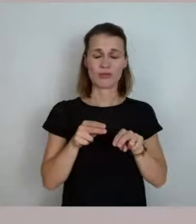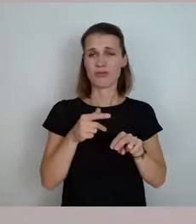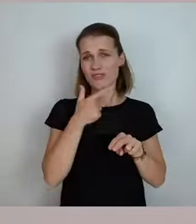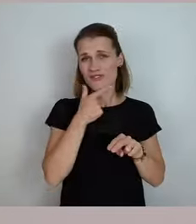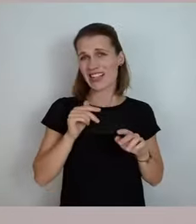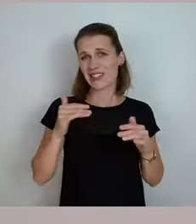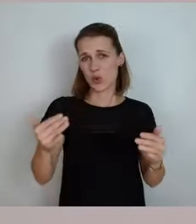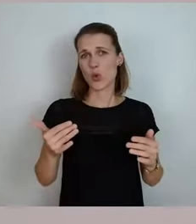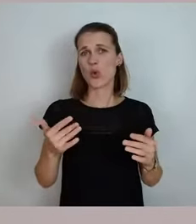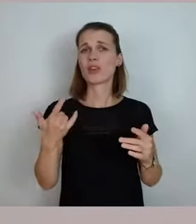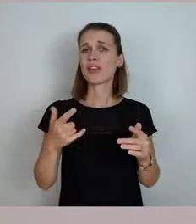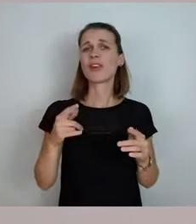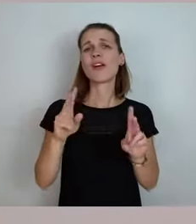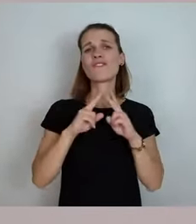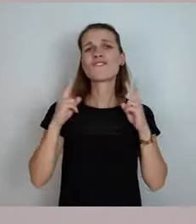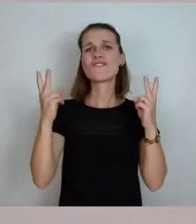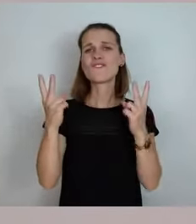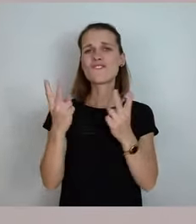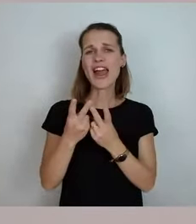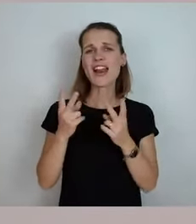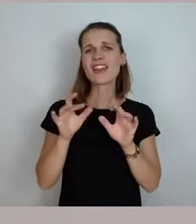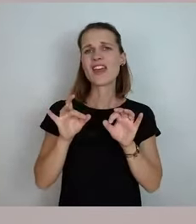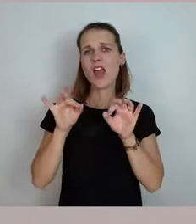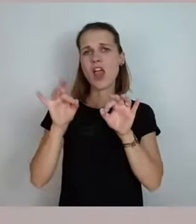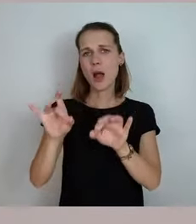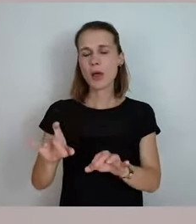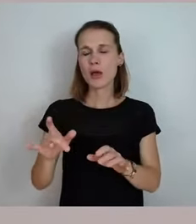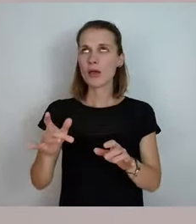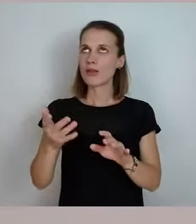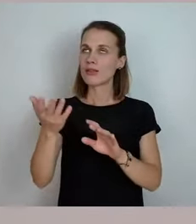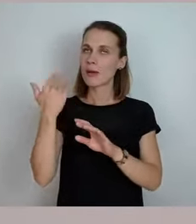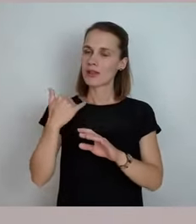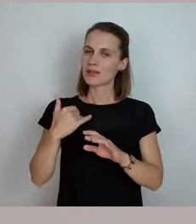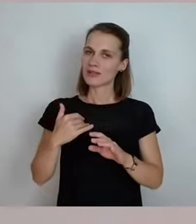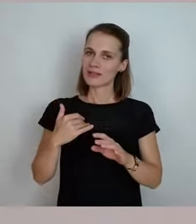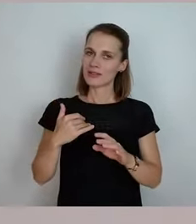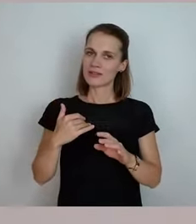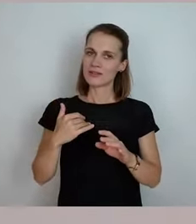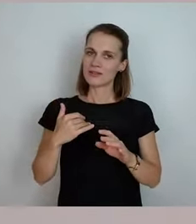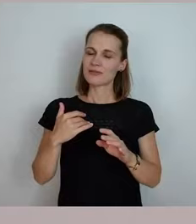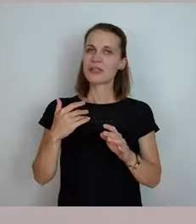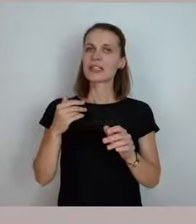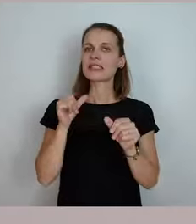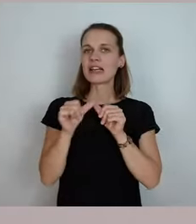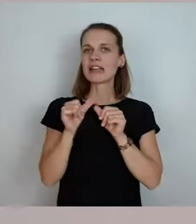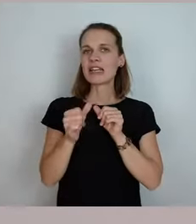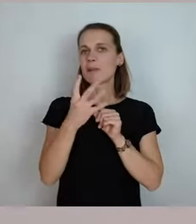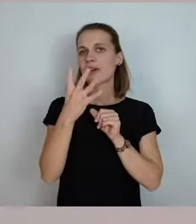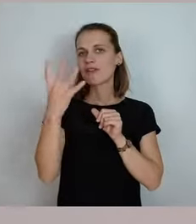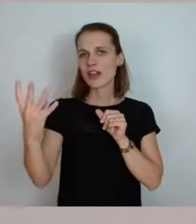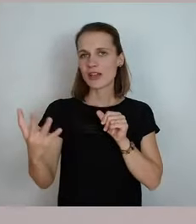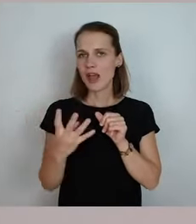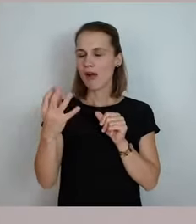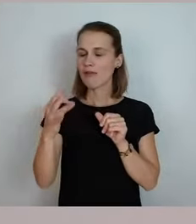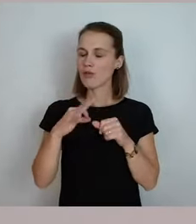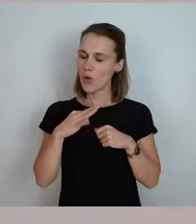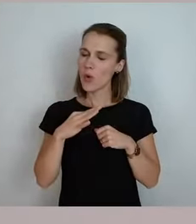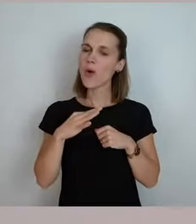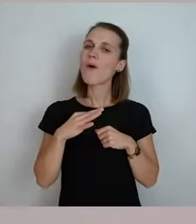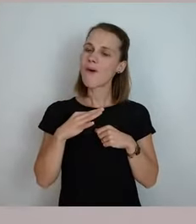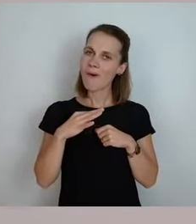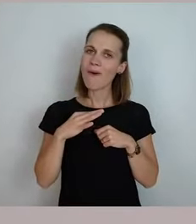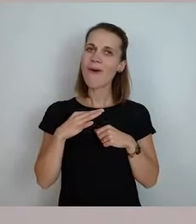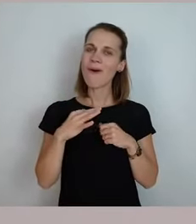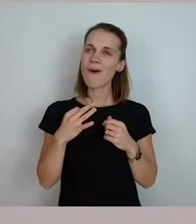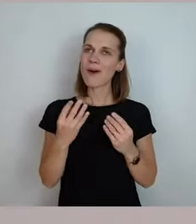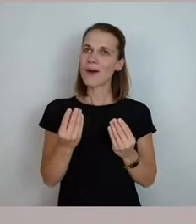Welterbe, eine der emotionalsten Momente dieser knapp vier Jahre, auch für mich, haben wir jetzt uns